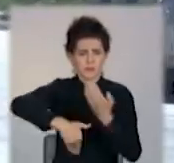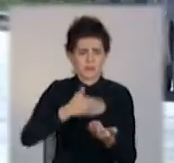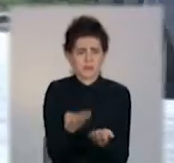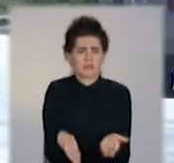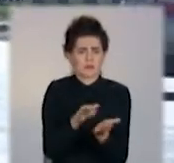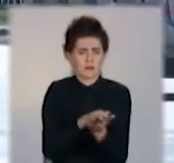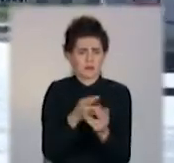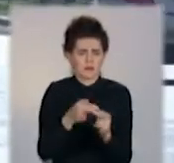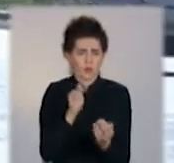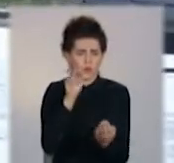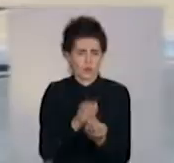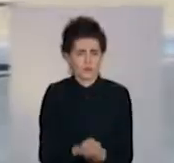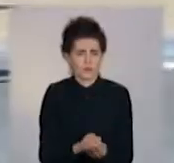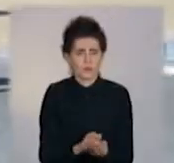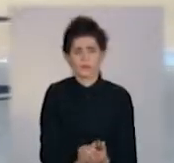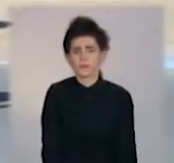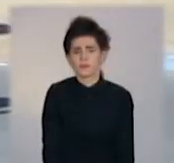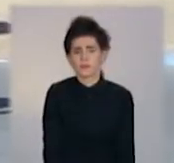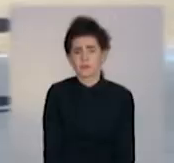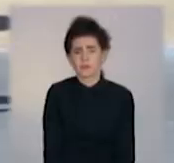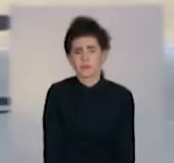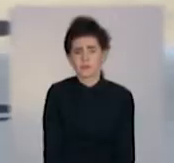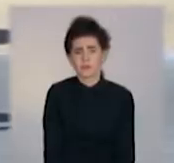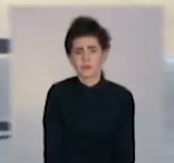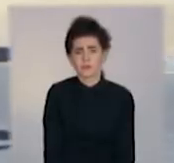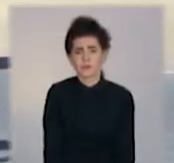Олексій Куделя, Максим Запорожець, телеканал Донбас.